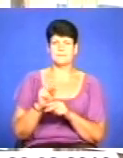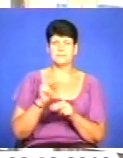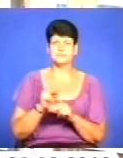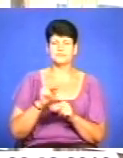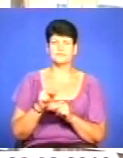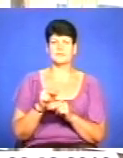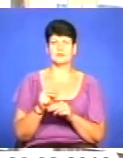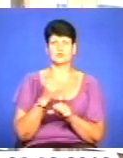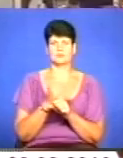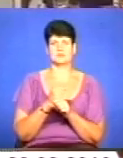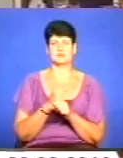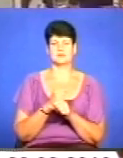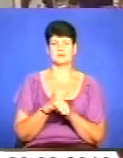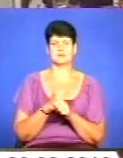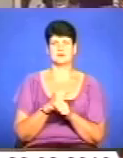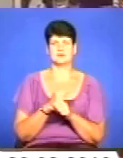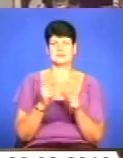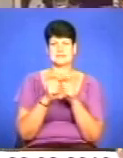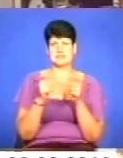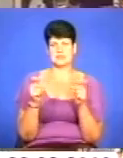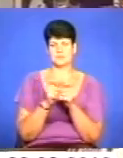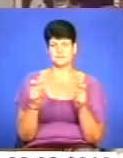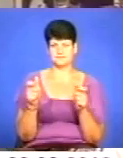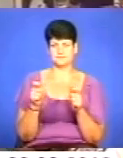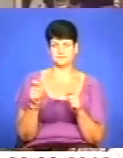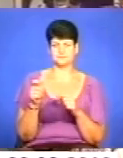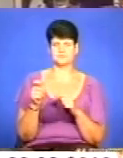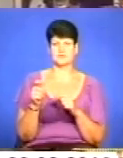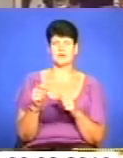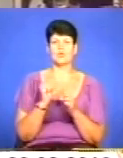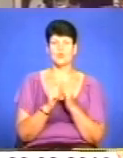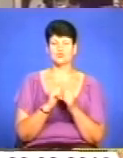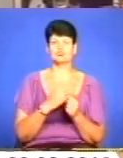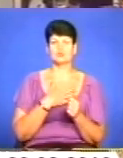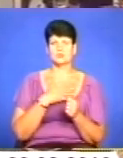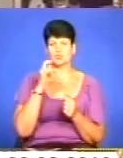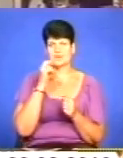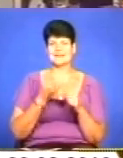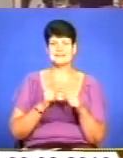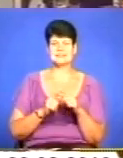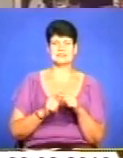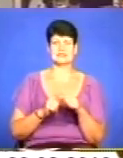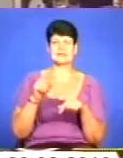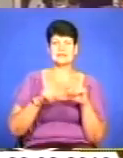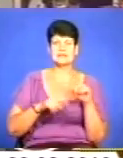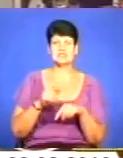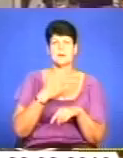символіки зі стрічки. Звичайно, для кожного з нас Україна – це найрідніша, наймиліша,